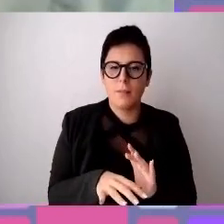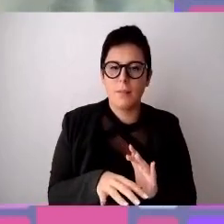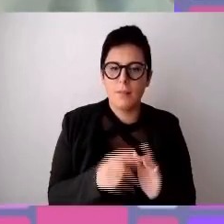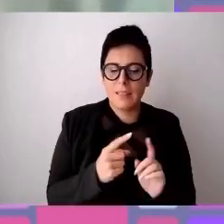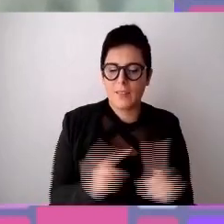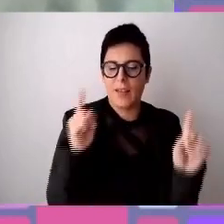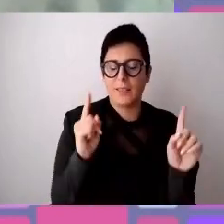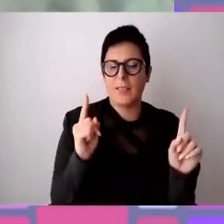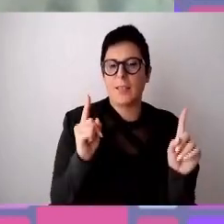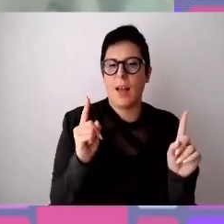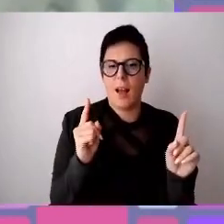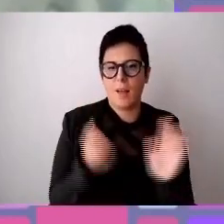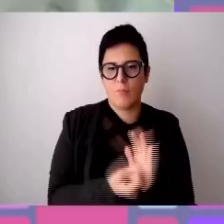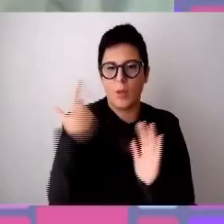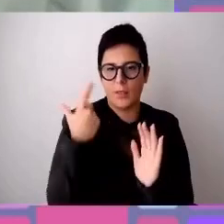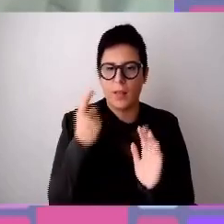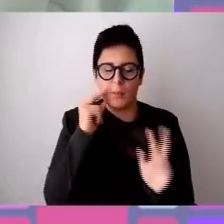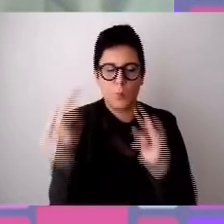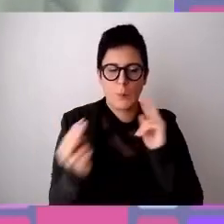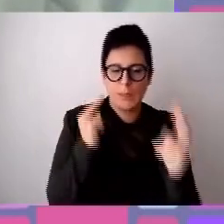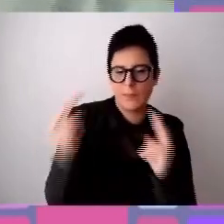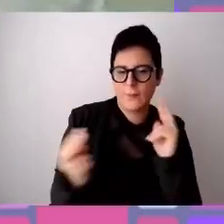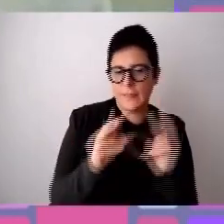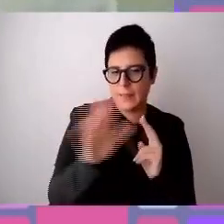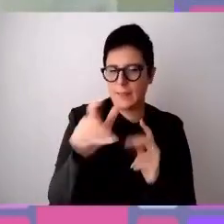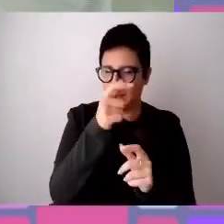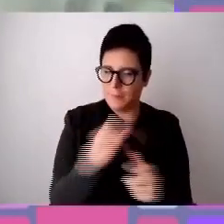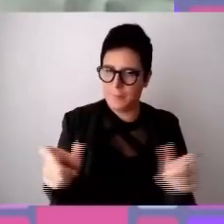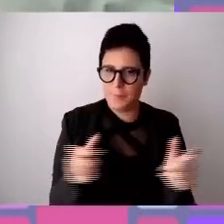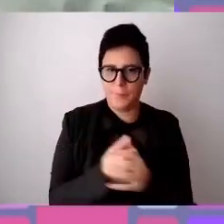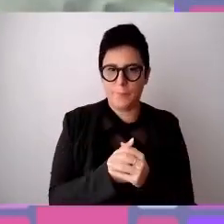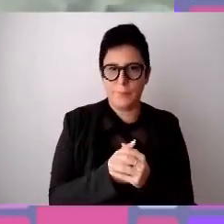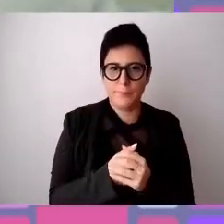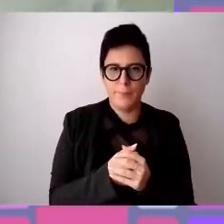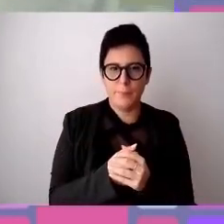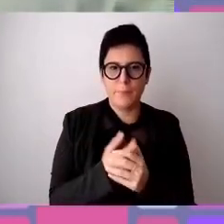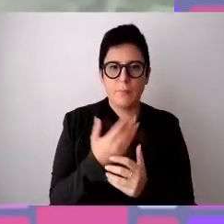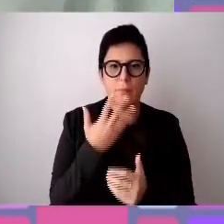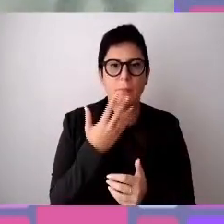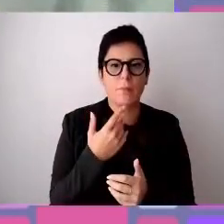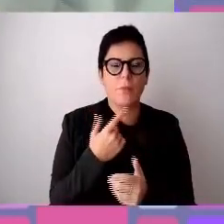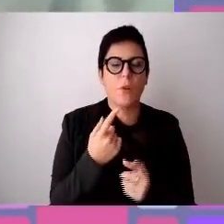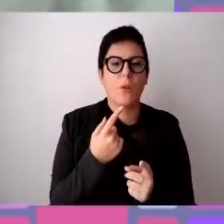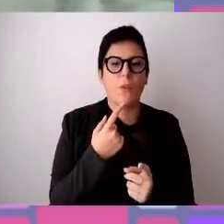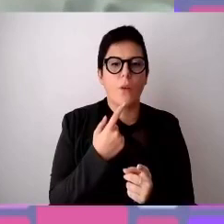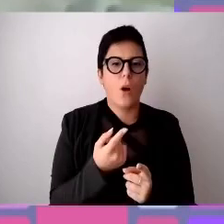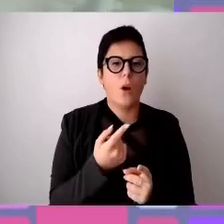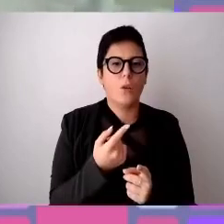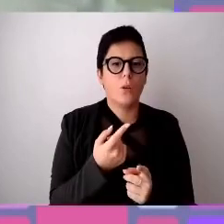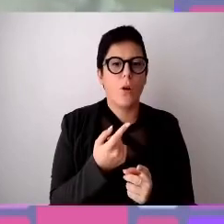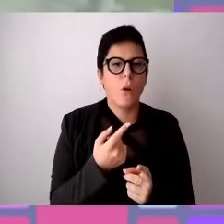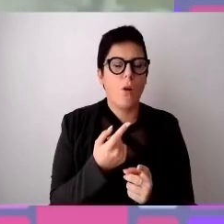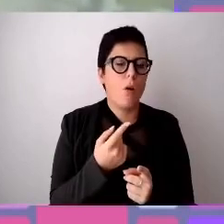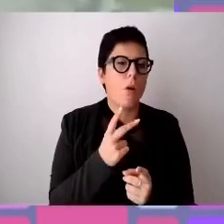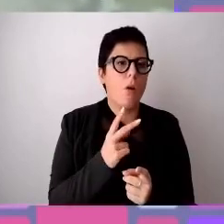diversità dell'importanza dei punti di vista non voglio parlare di Bauma perché